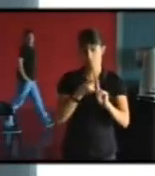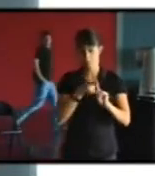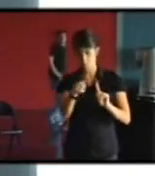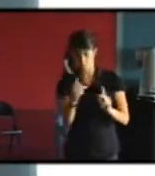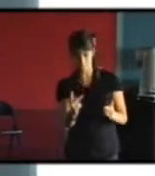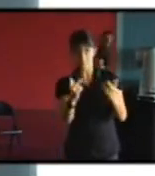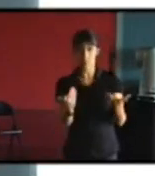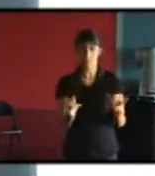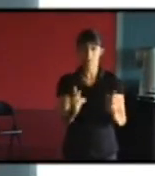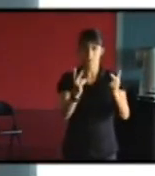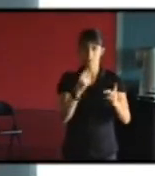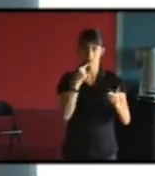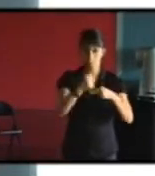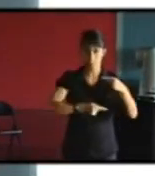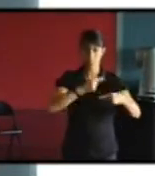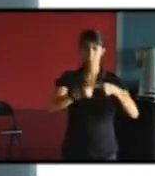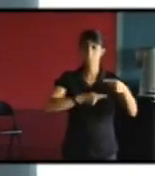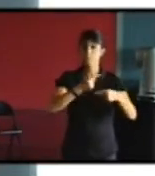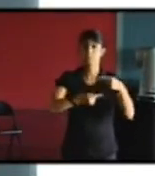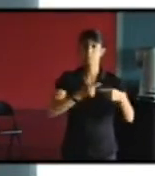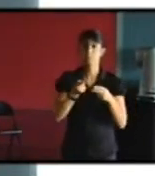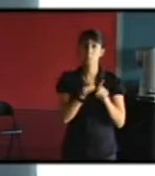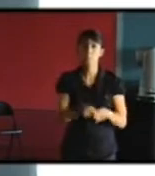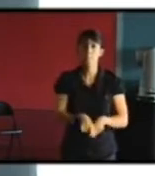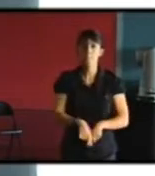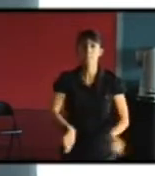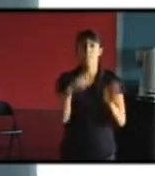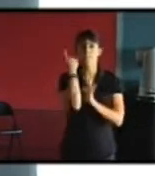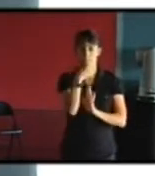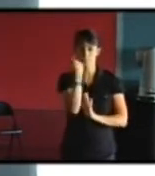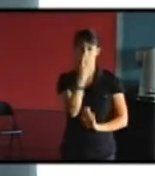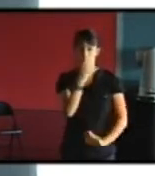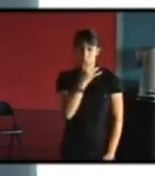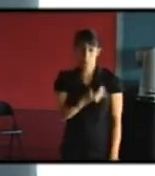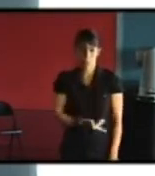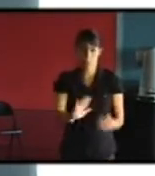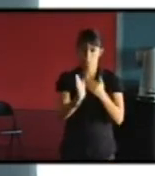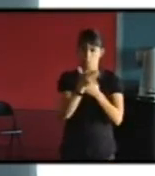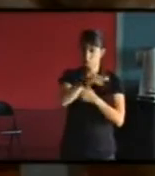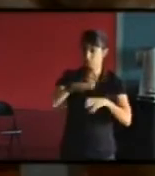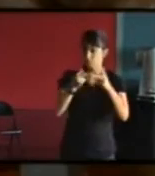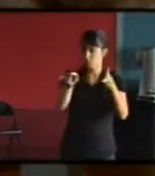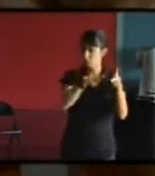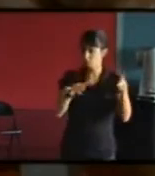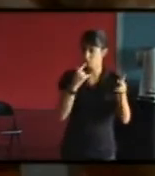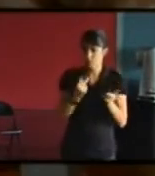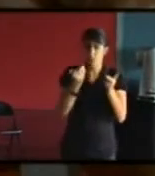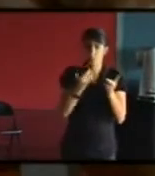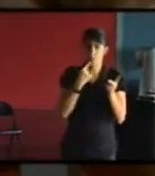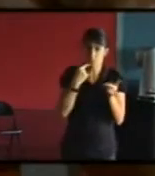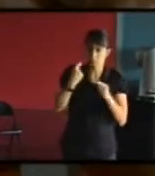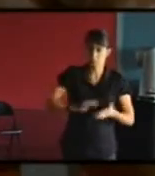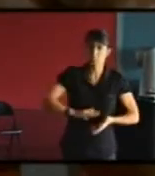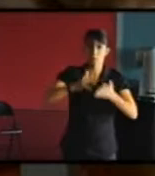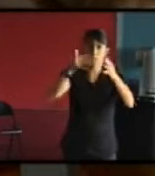prouver qu'il est évolutif quoi qu'il a comme il l'a été au fil des ans dans